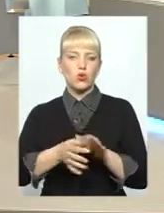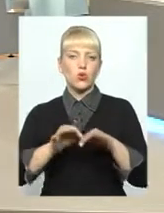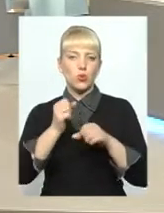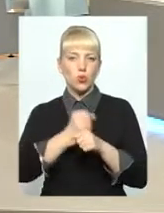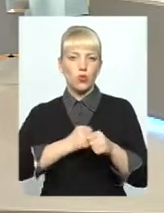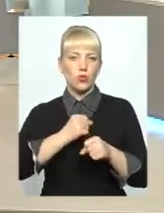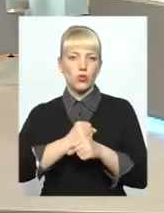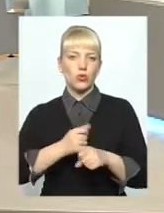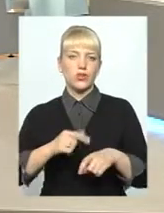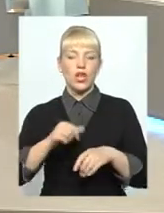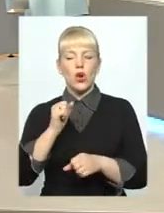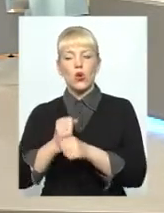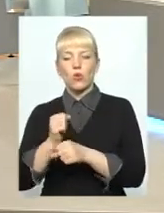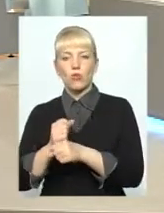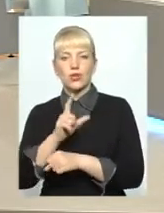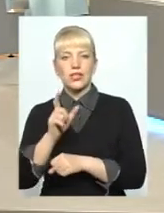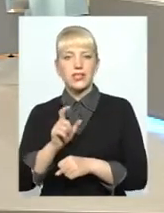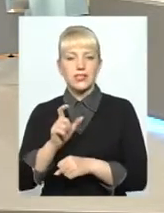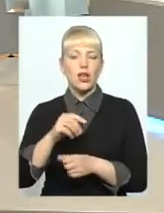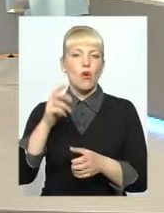роботи з абонентами-боржниками,